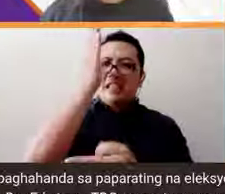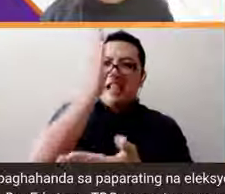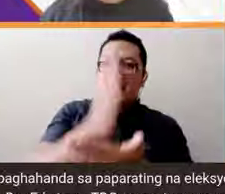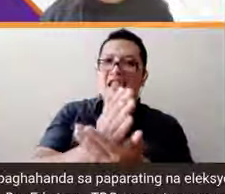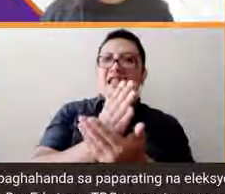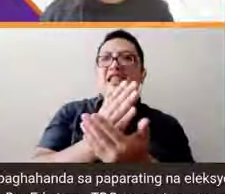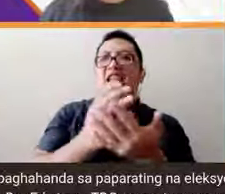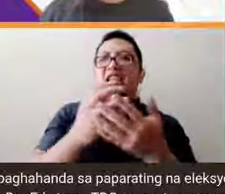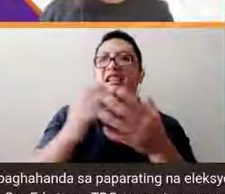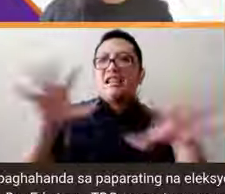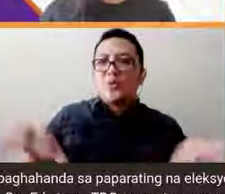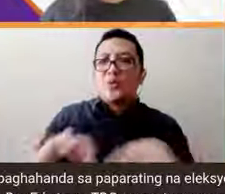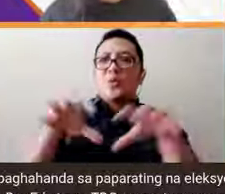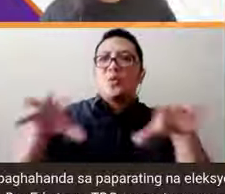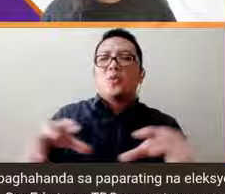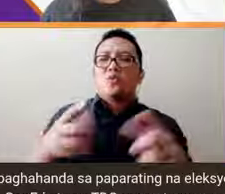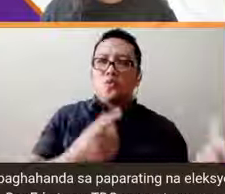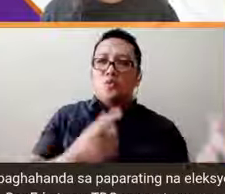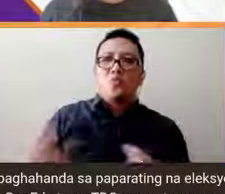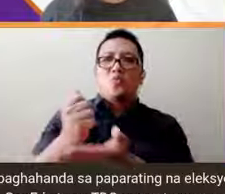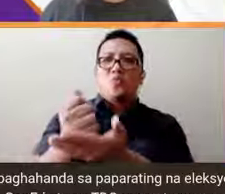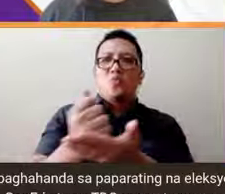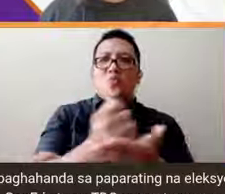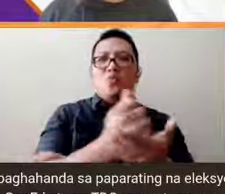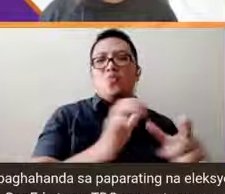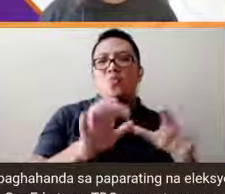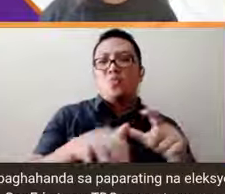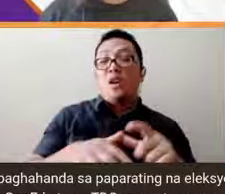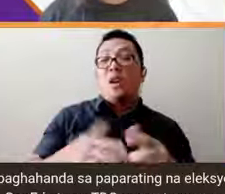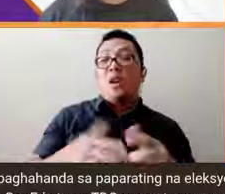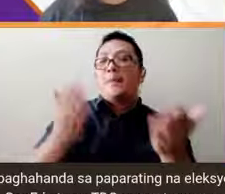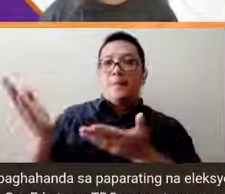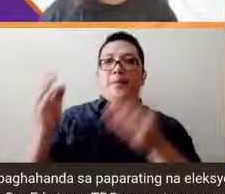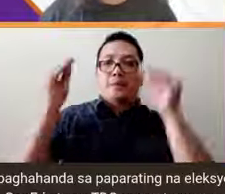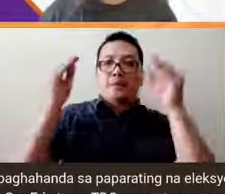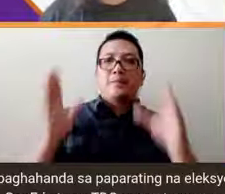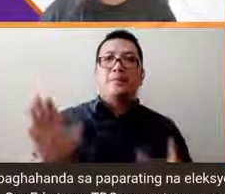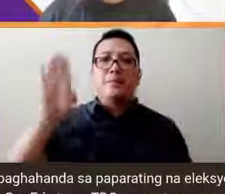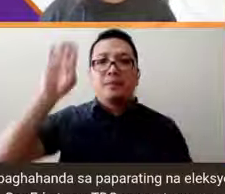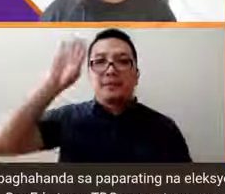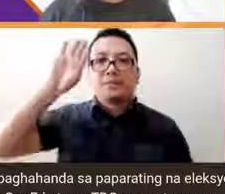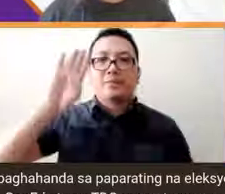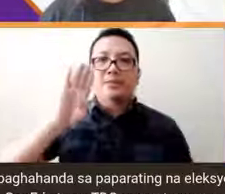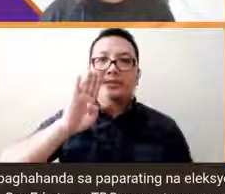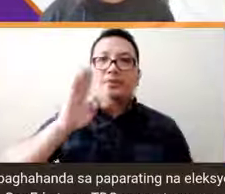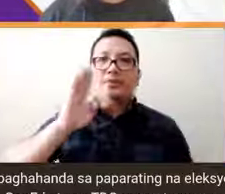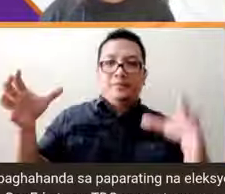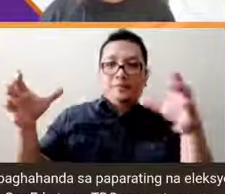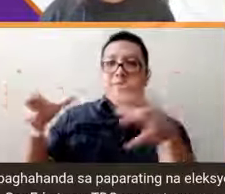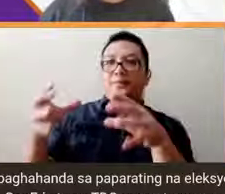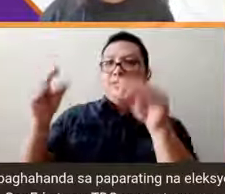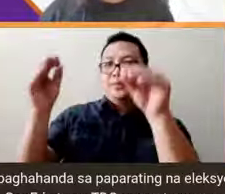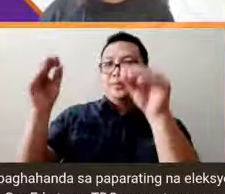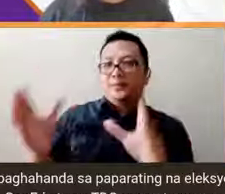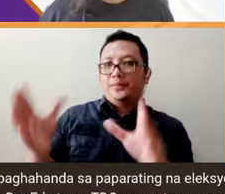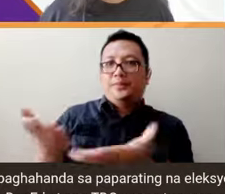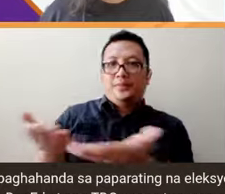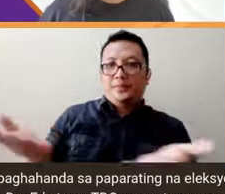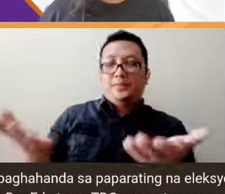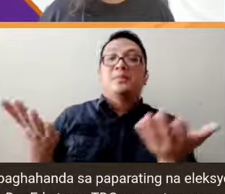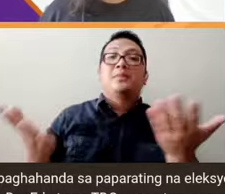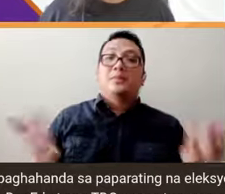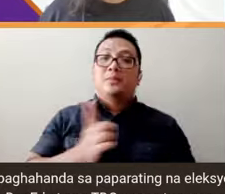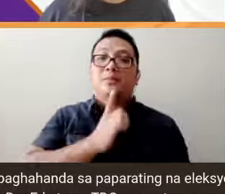activities sa bahagi naman po ni Sir Benjo lalo na po sa ating mga kaguruan dahil actually yung